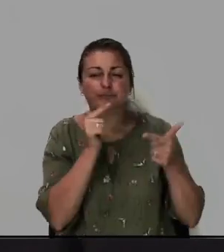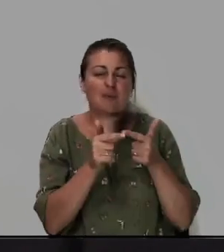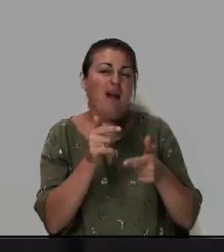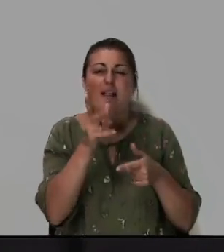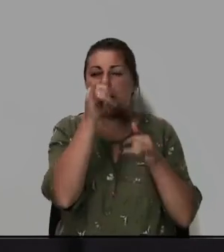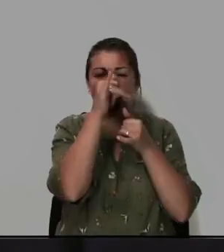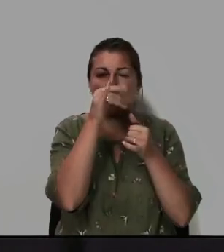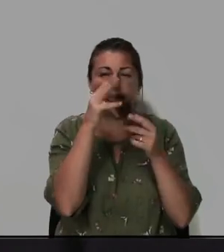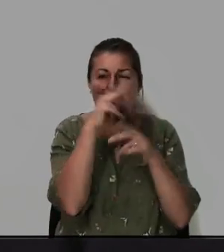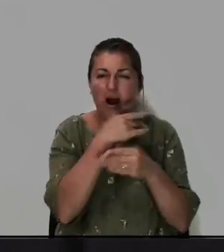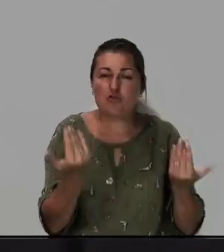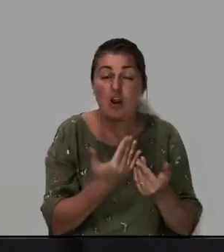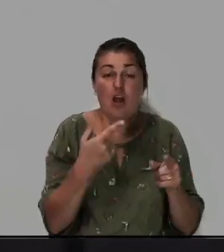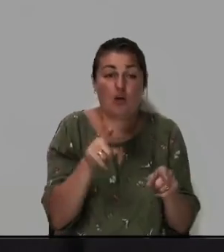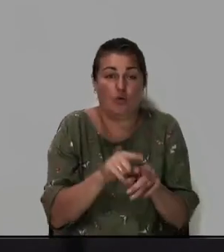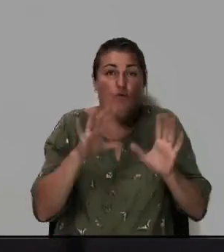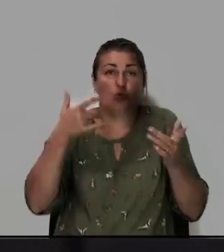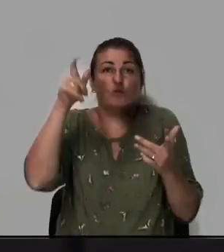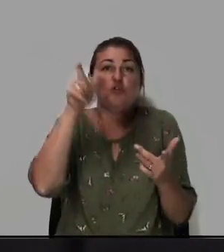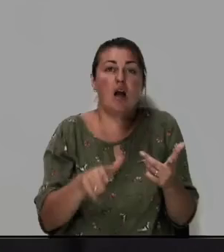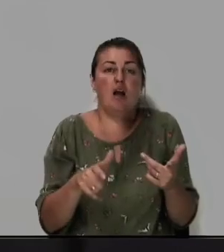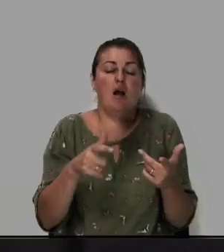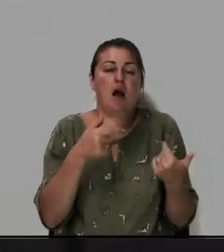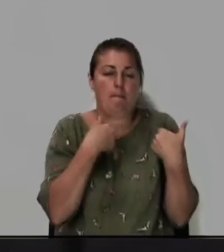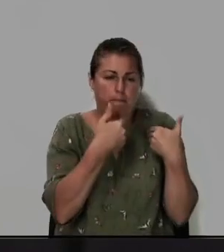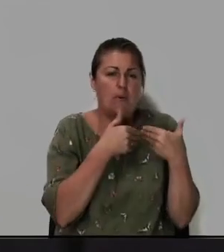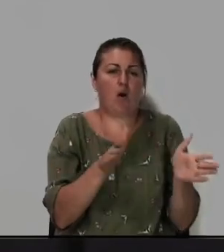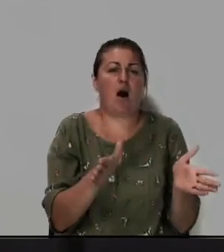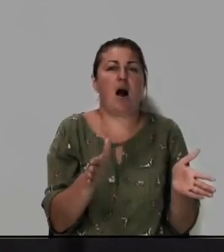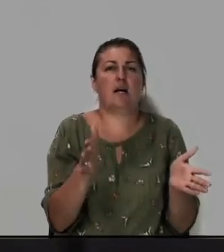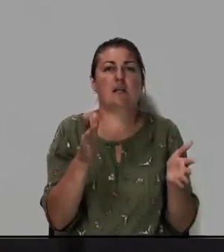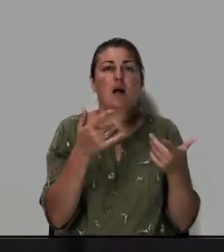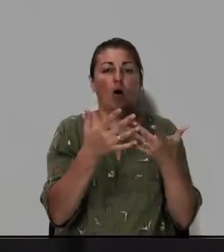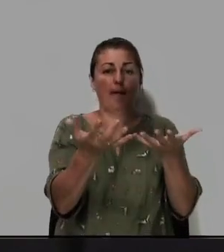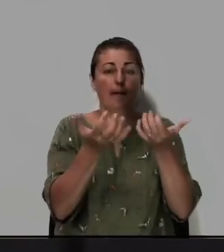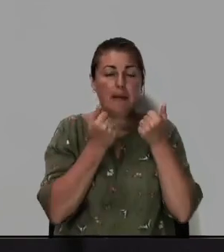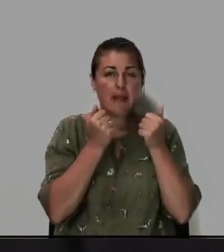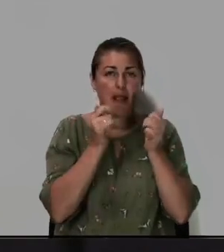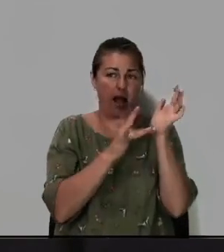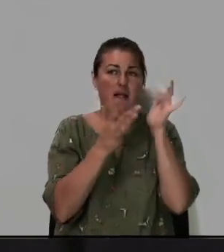и вдруг человек покаялся принял Христа